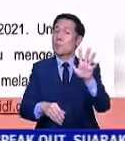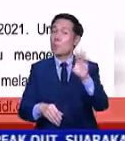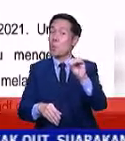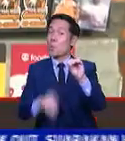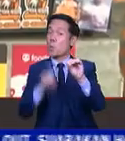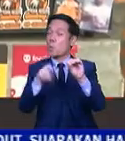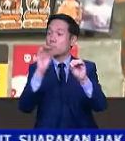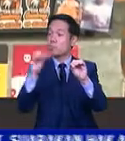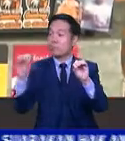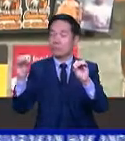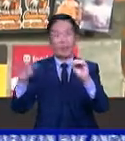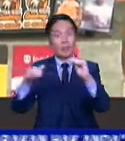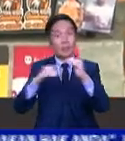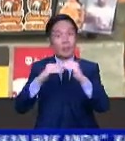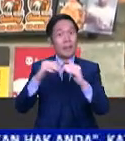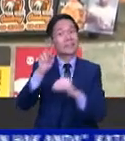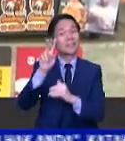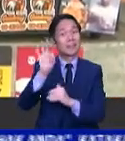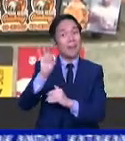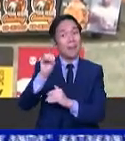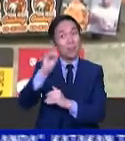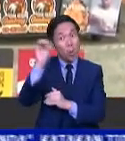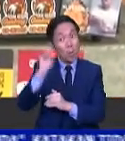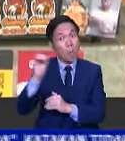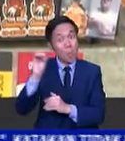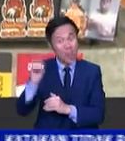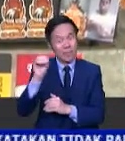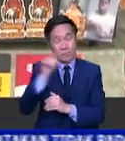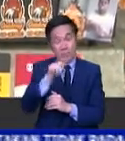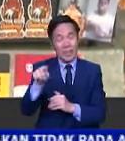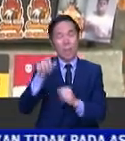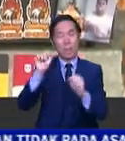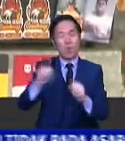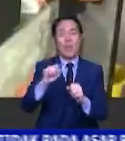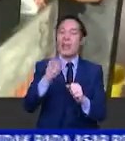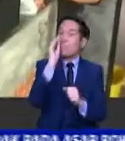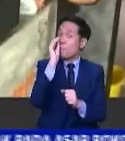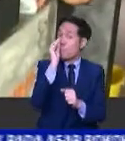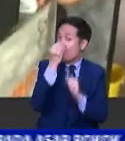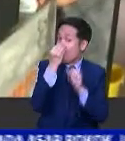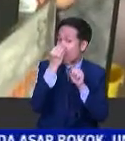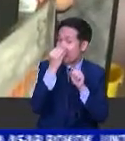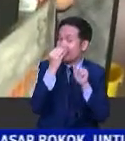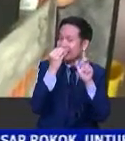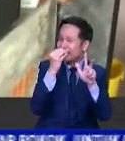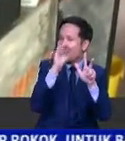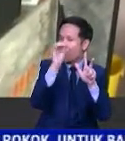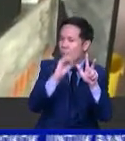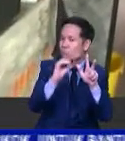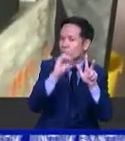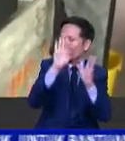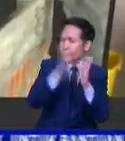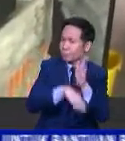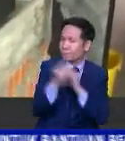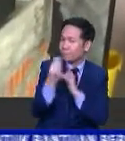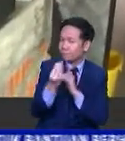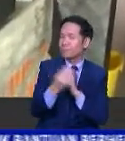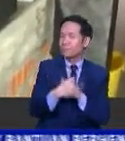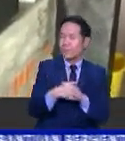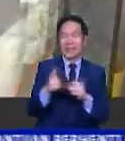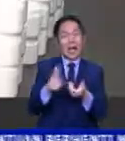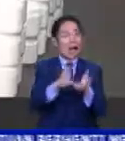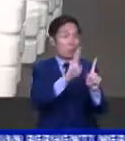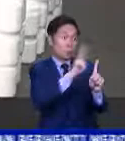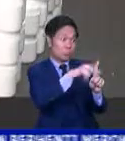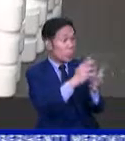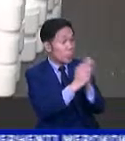atau sehingga 90% daripada jumlah kos yang layak dengan kadar faedah serendah 3%. Permohonan untuk SMERF